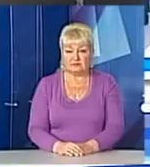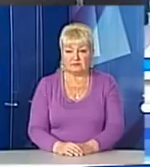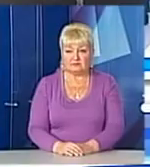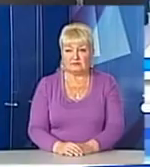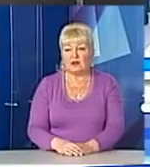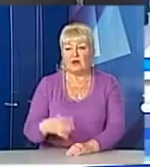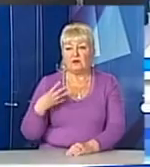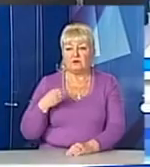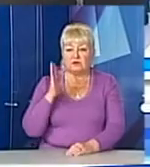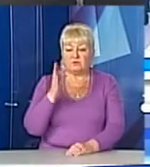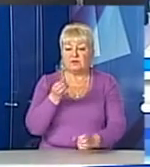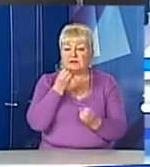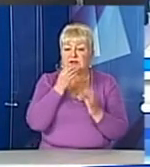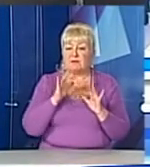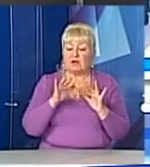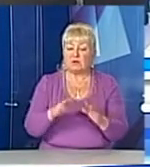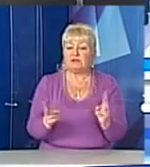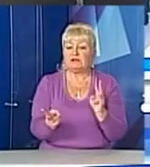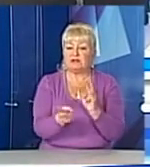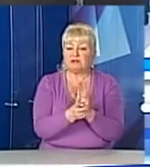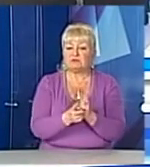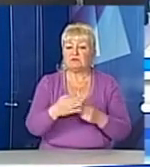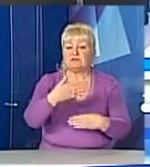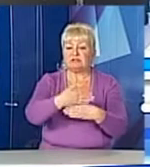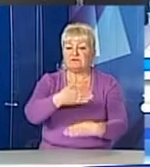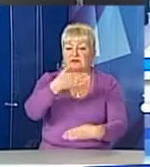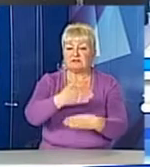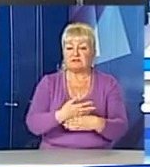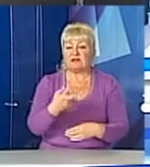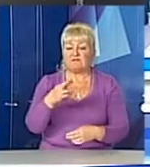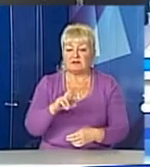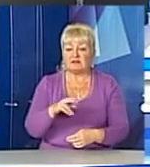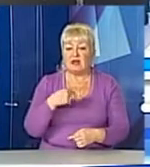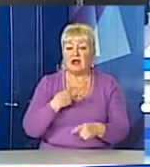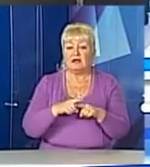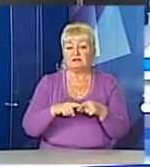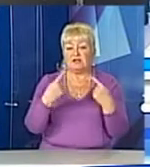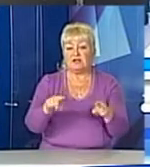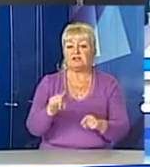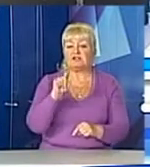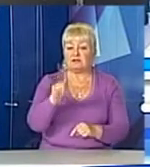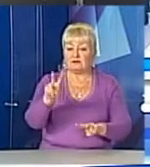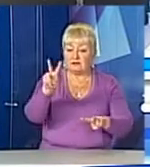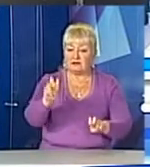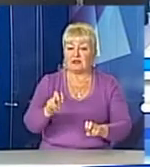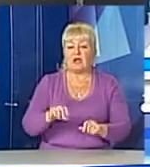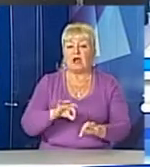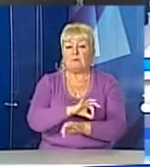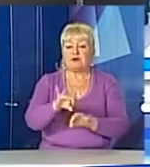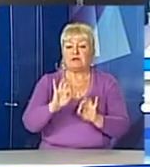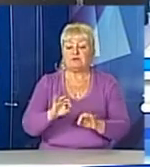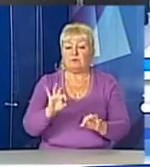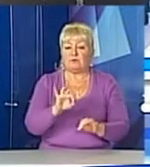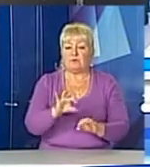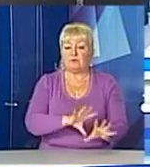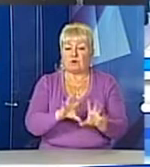У Львові відбудеться благодійна зустріч вистава «Я – це інший ти». Проект про переселенців презентують в театрі